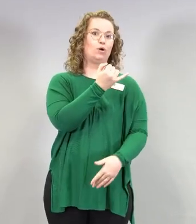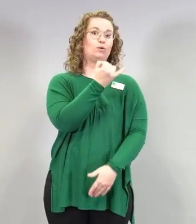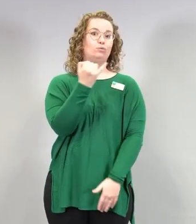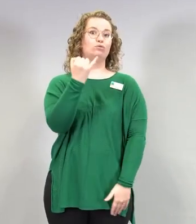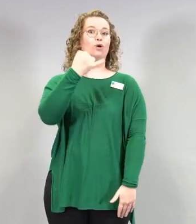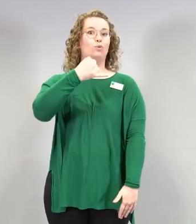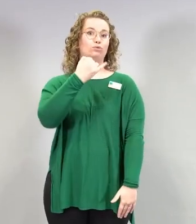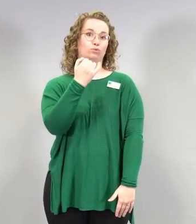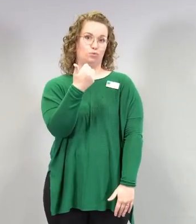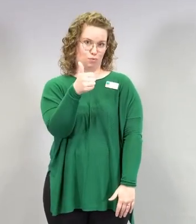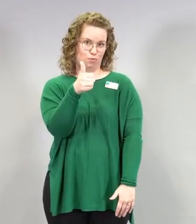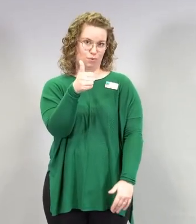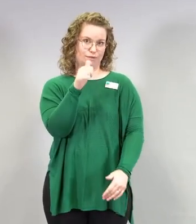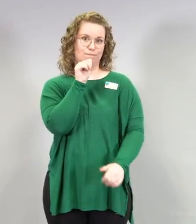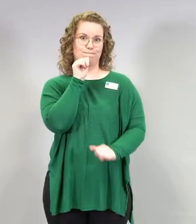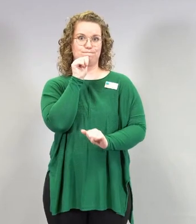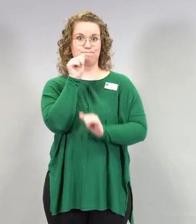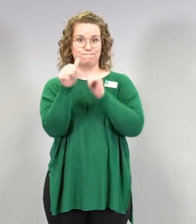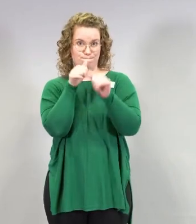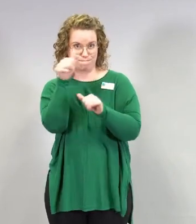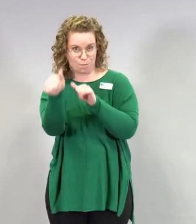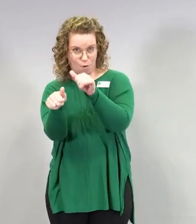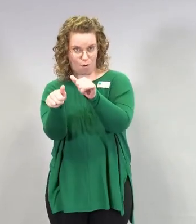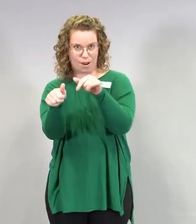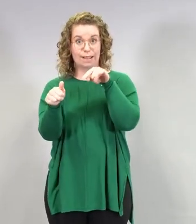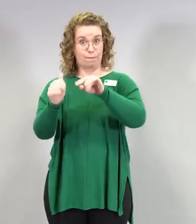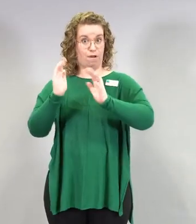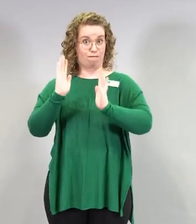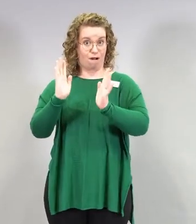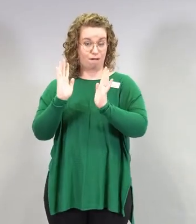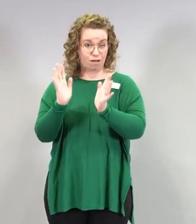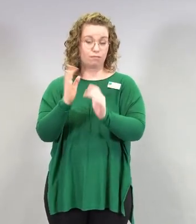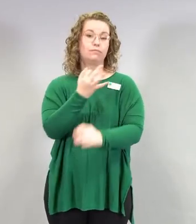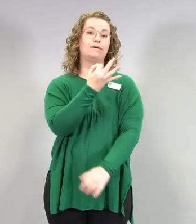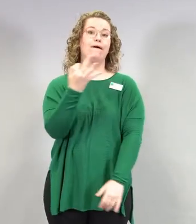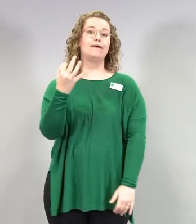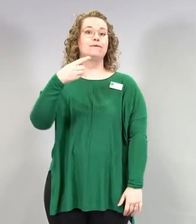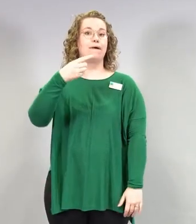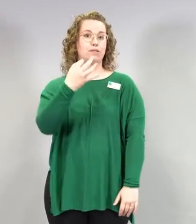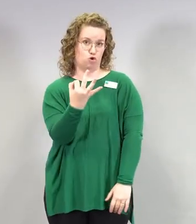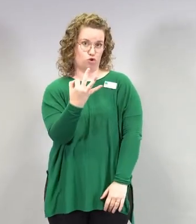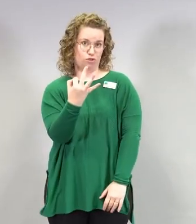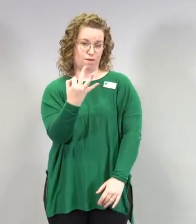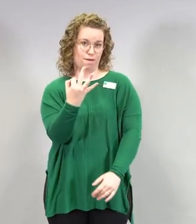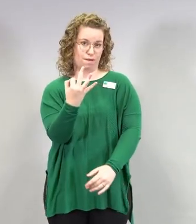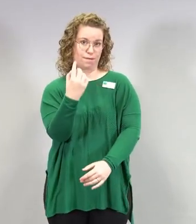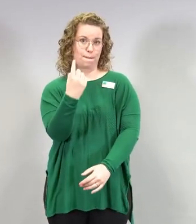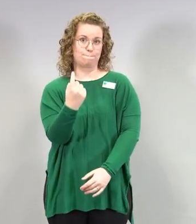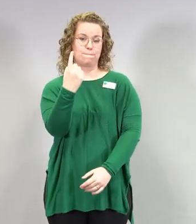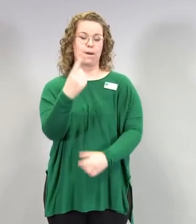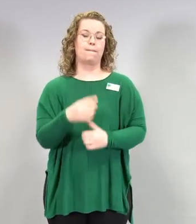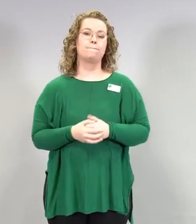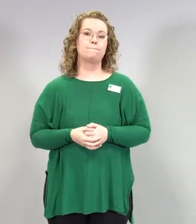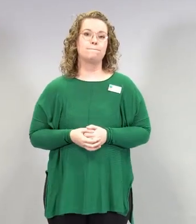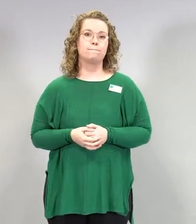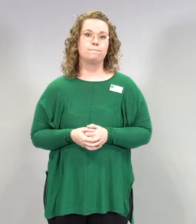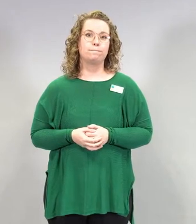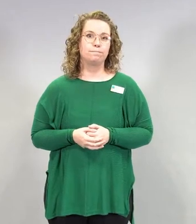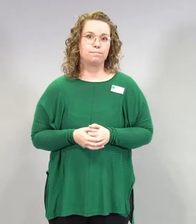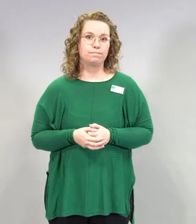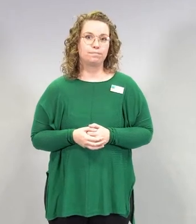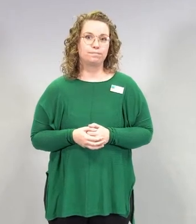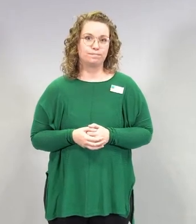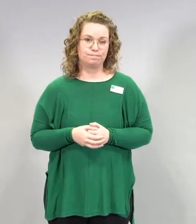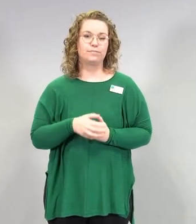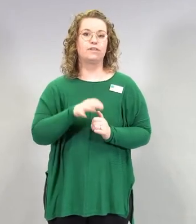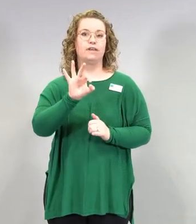ja niistä vakavia oli 818. He ovat kertoneet meille, että he